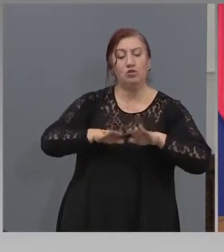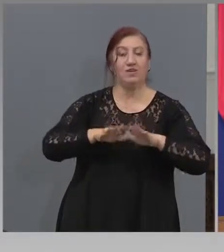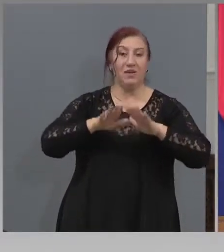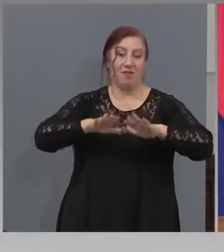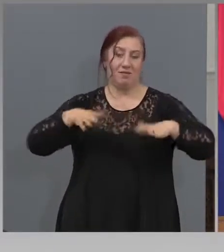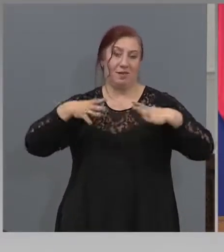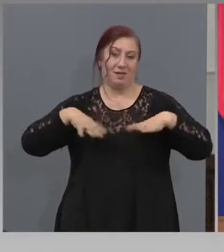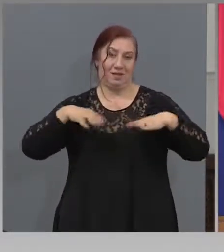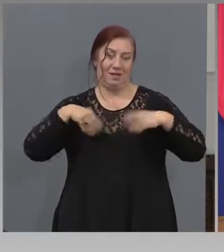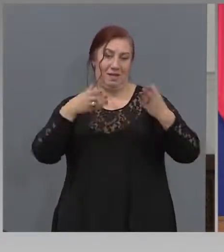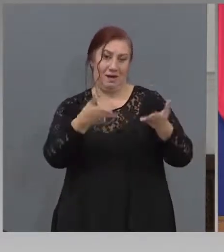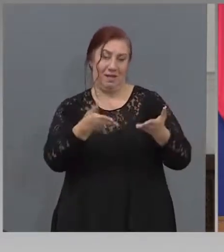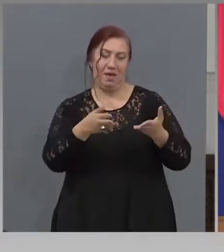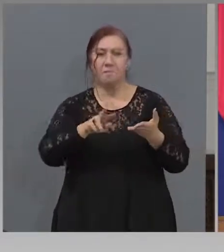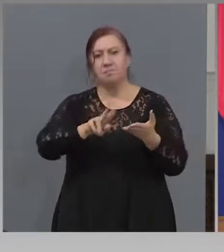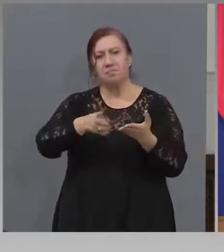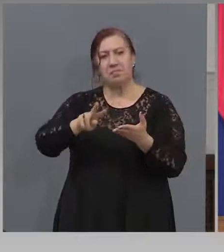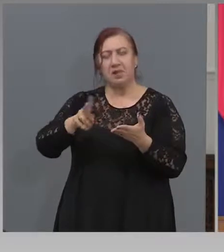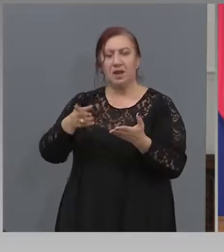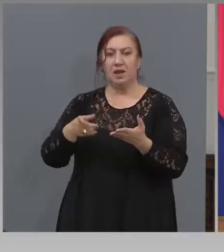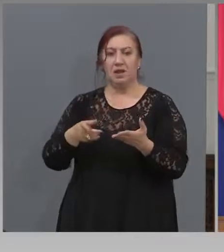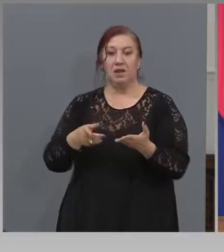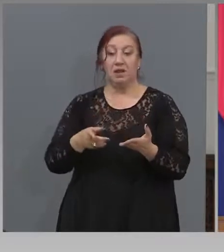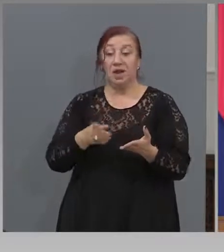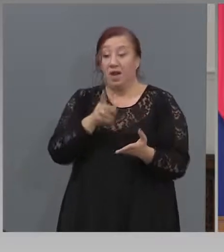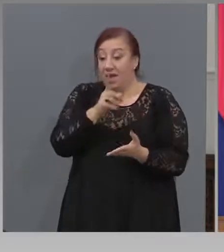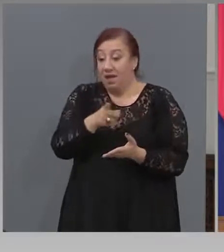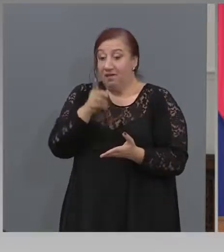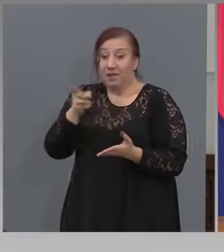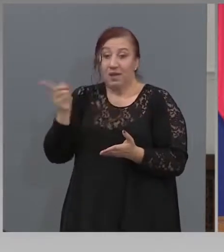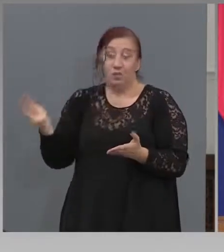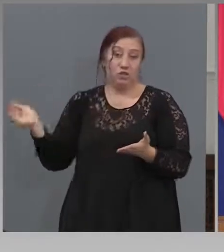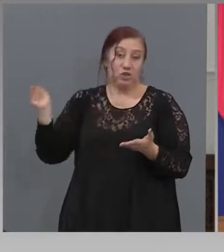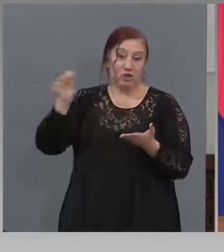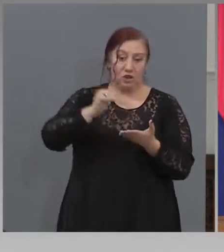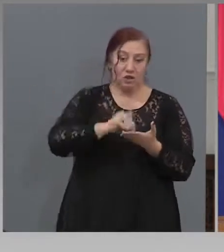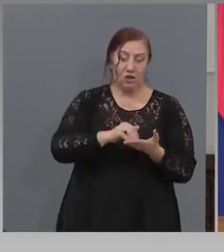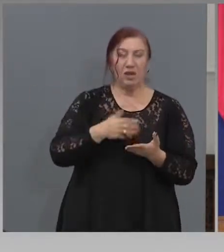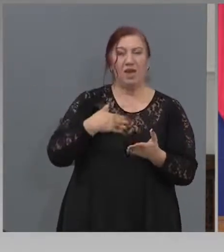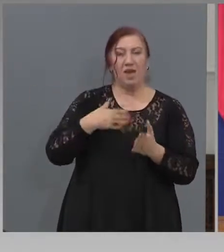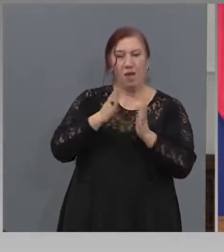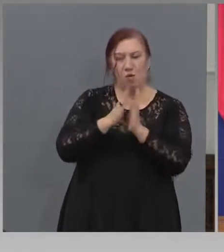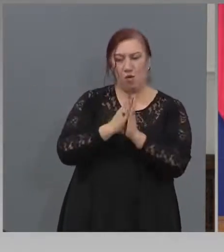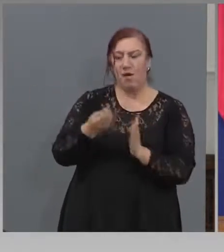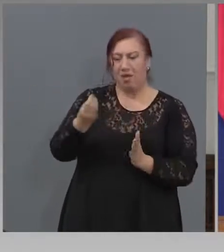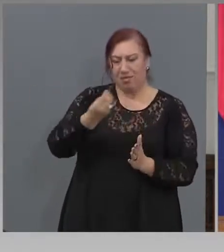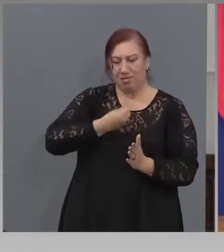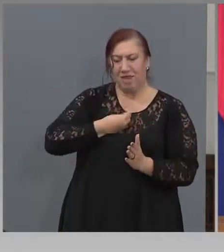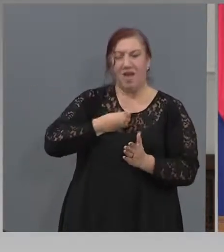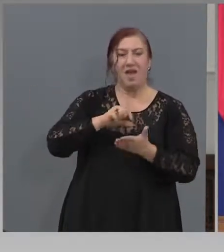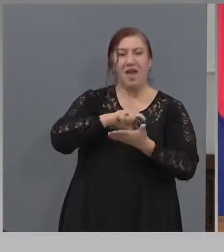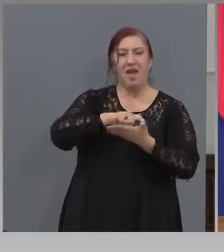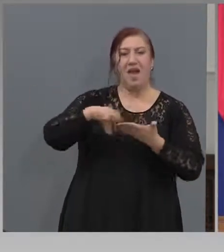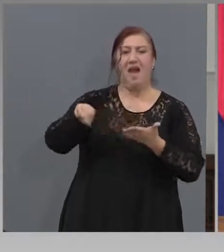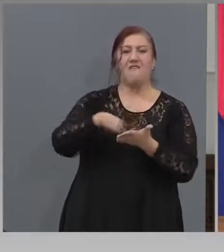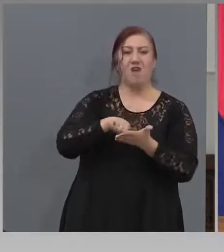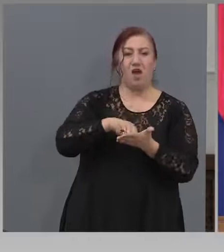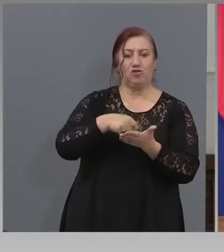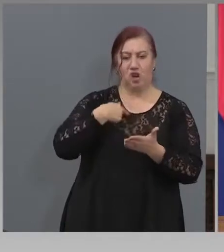Или, привърно за... Всеки може да дойде и да каже, дотирай ми свалчери моя сектор. Който и да е.